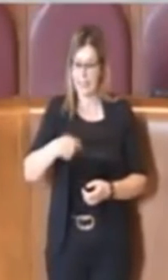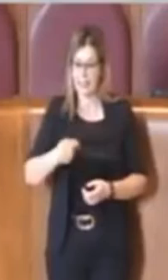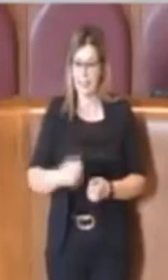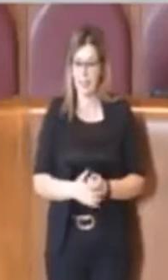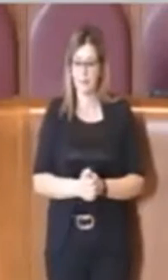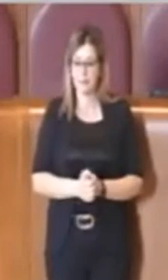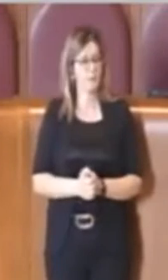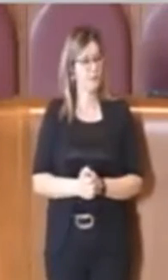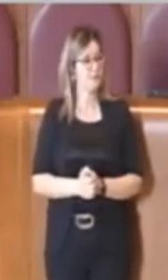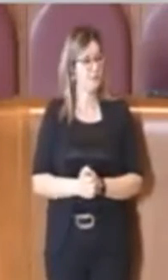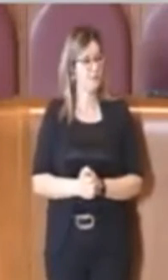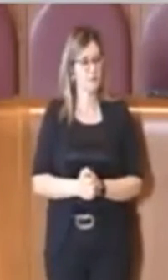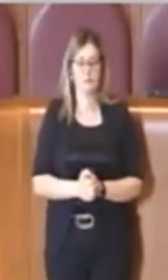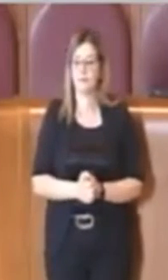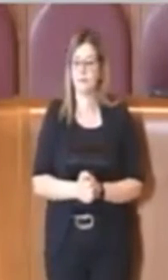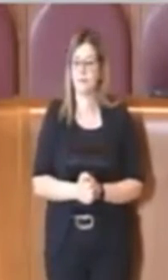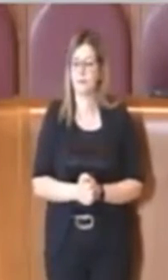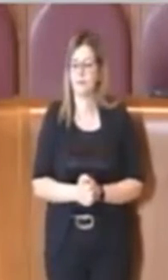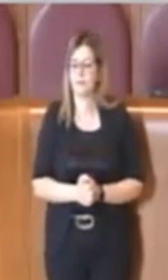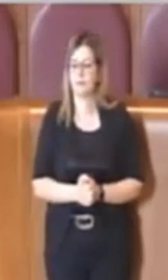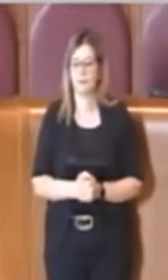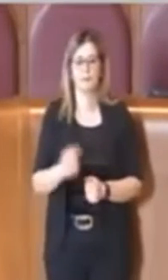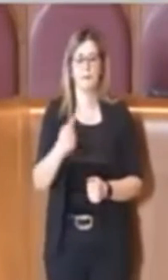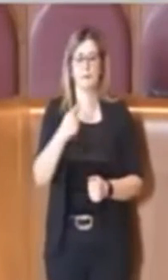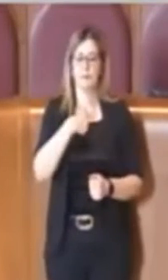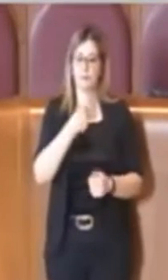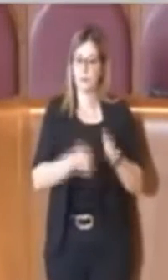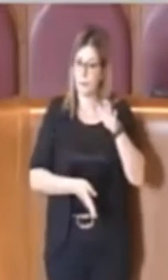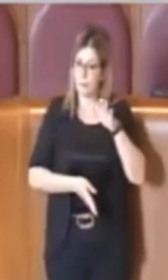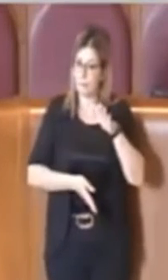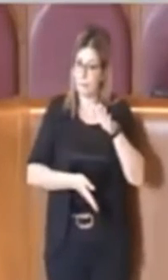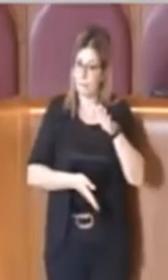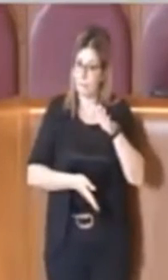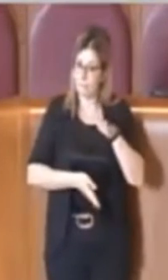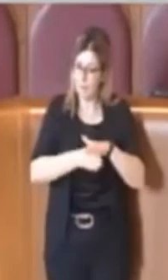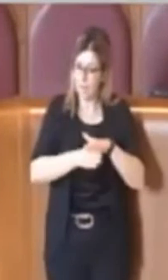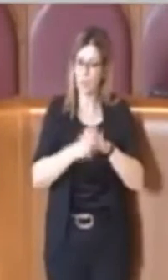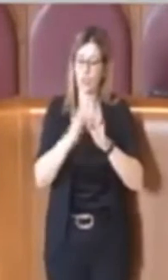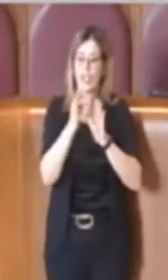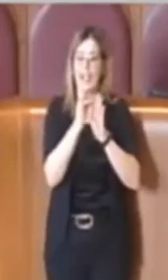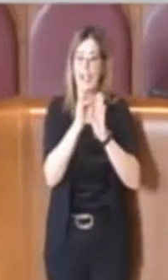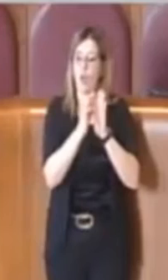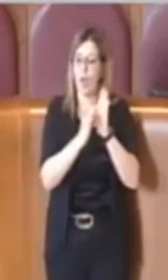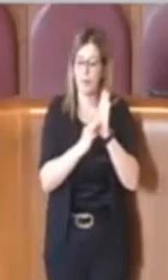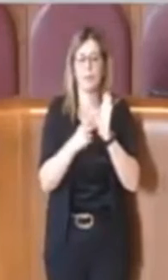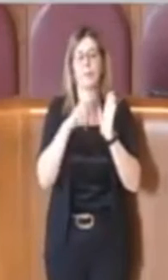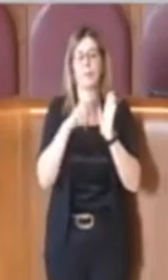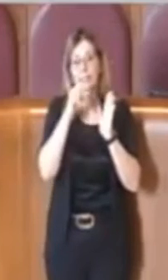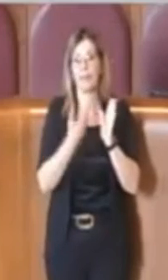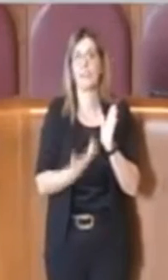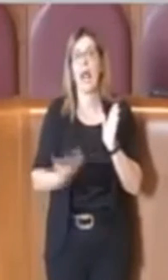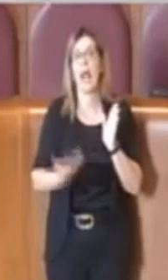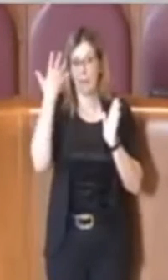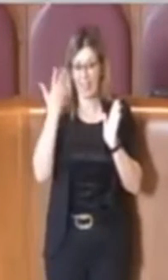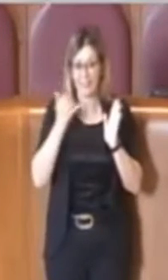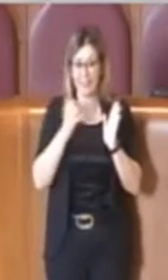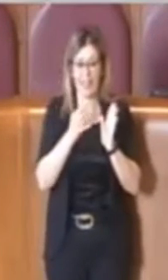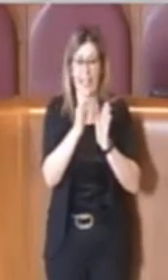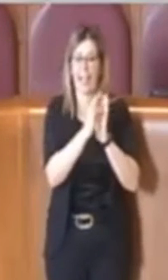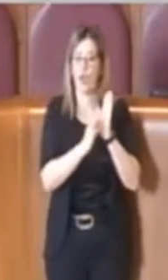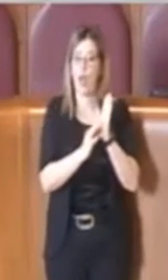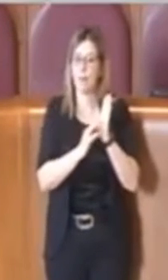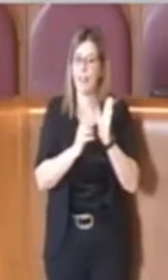Io parto dal regolamento, per dire finalmente è arrivato il regolamento Entrate, perché